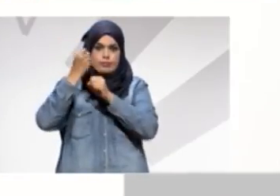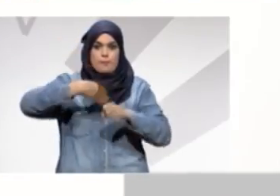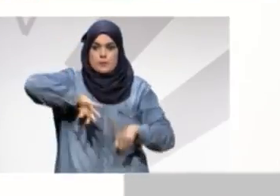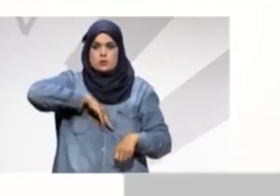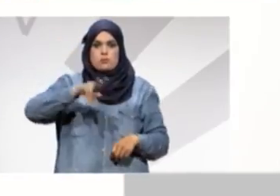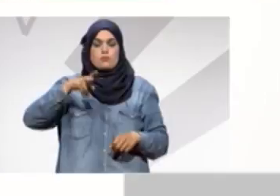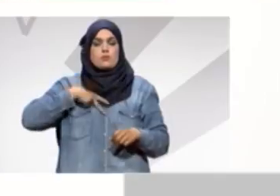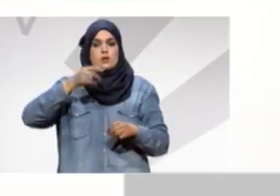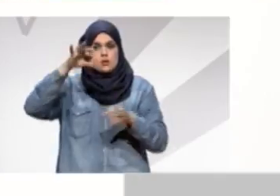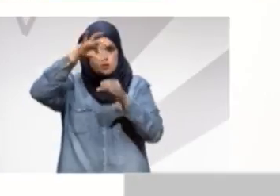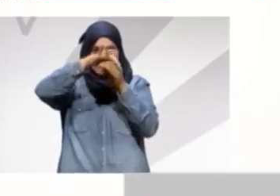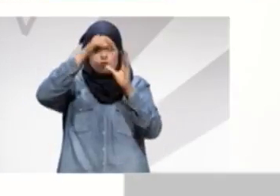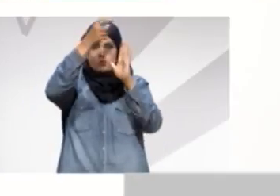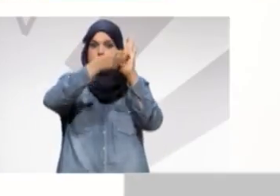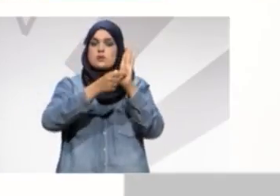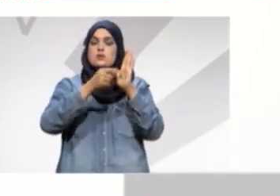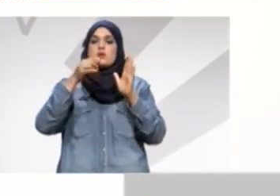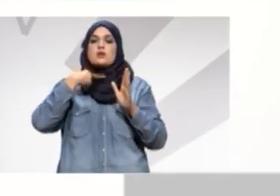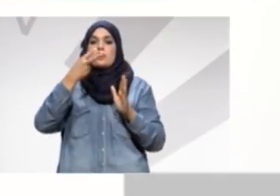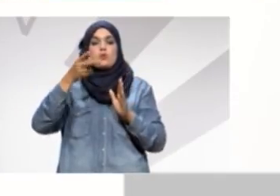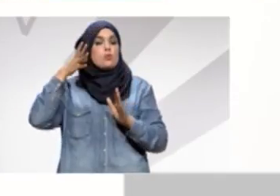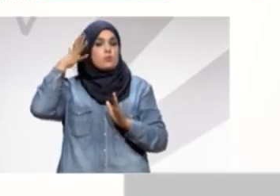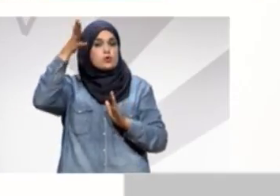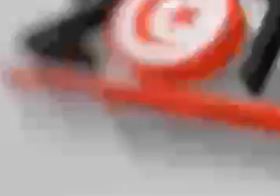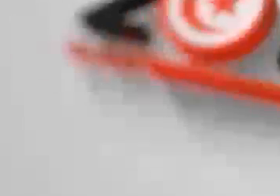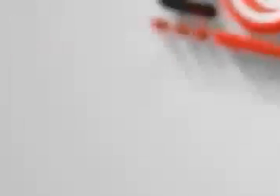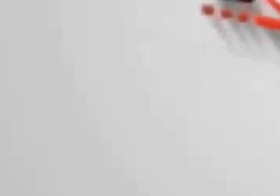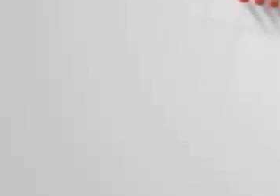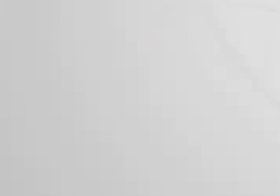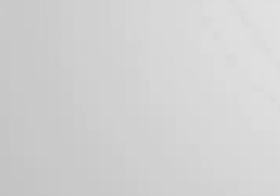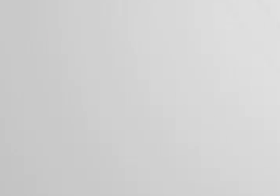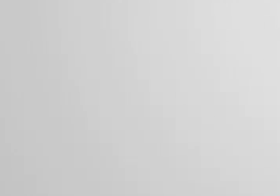صوتوا إلى صوت المستقبل القائمة اثنين وربعين